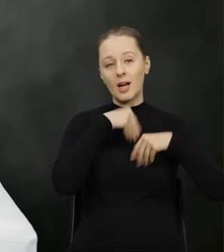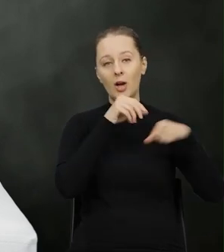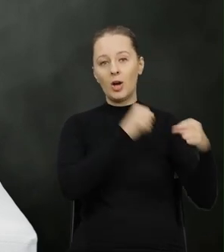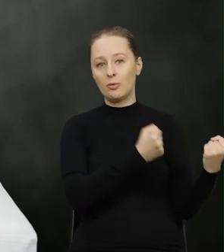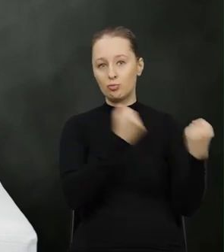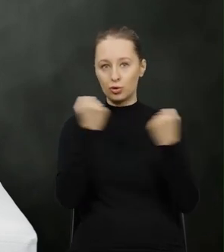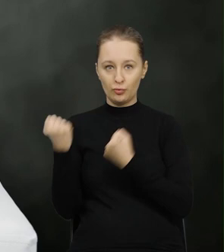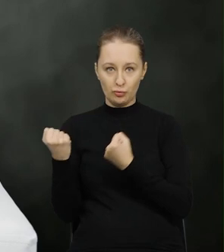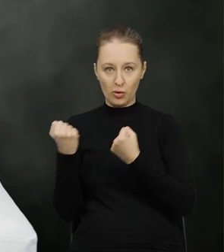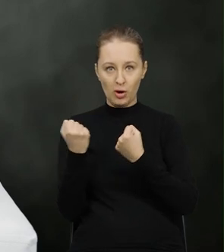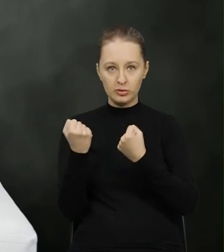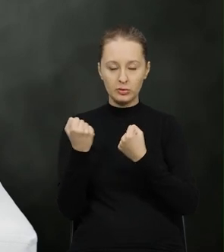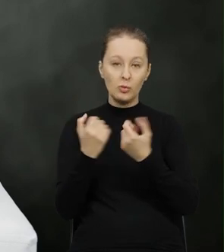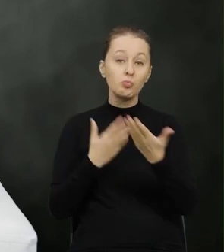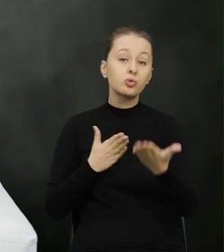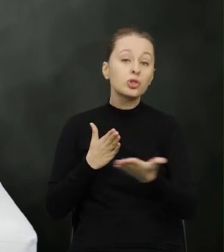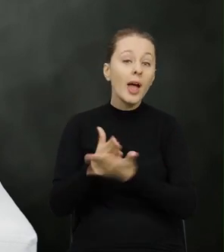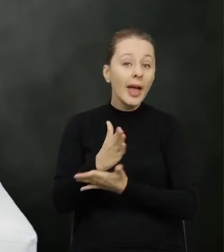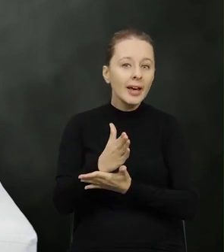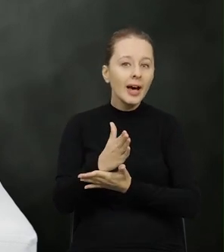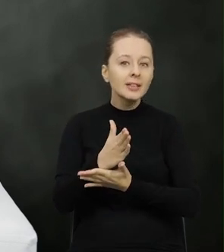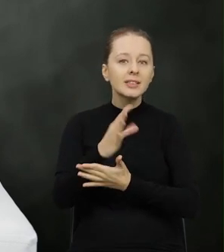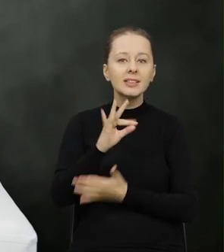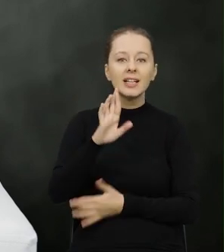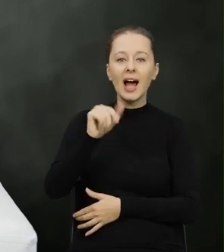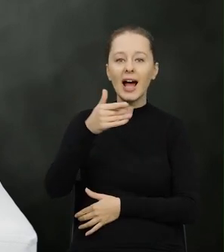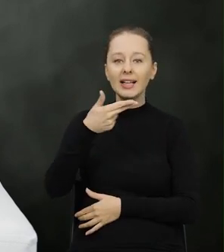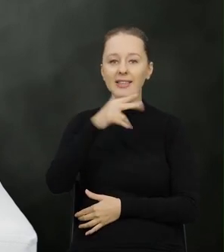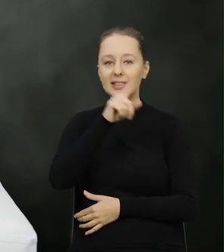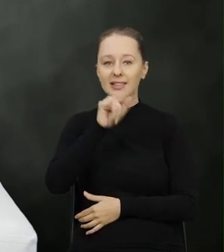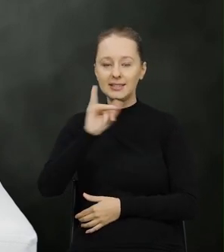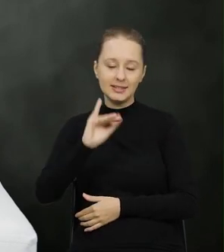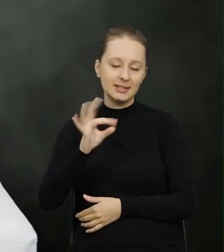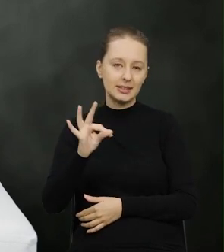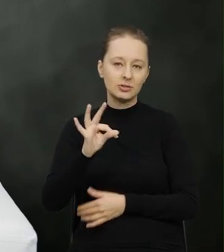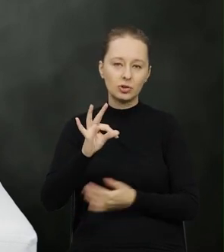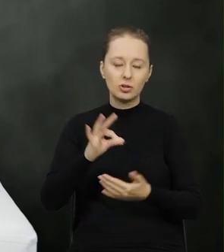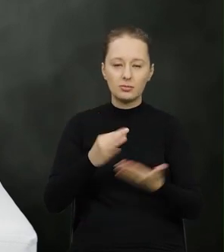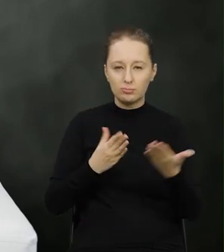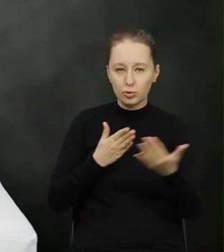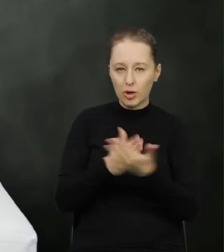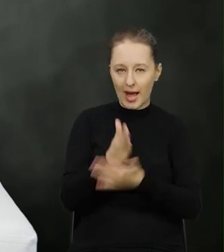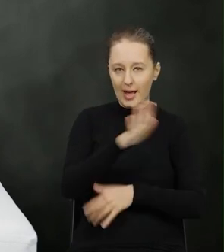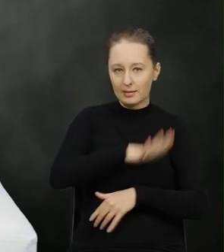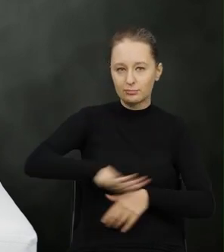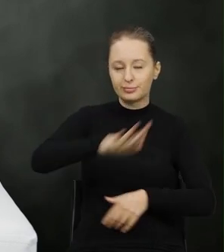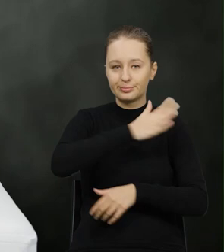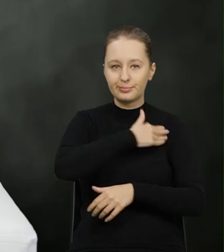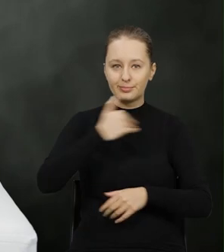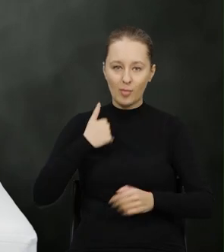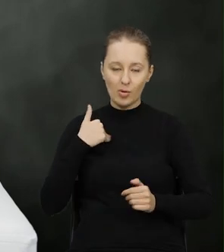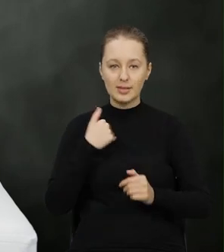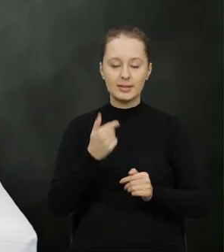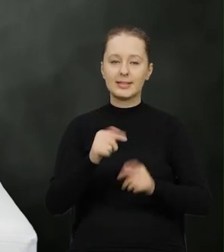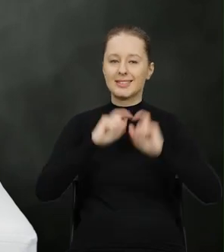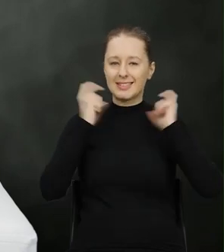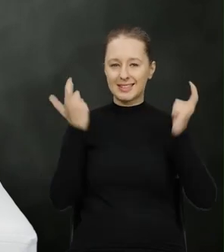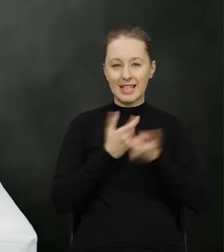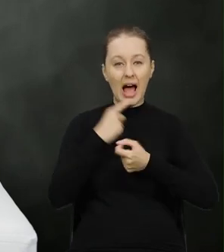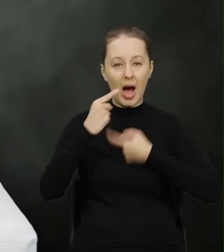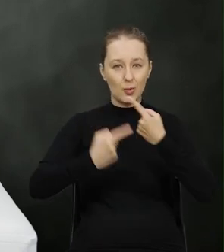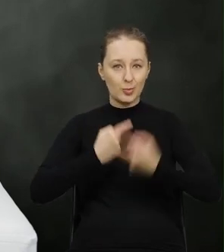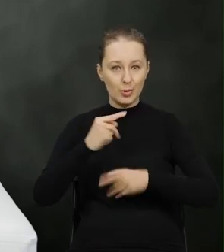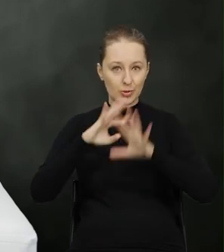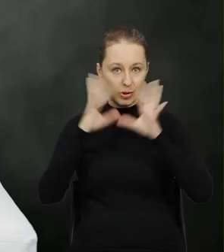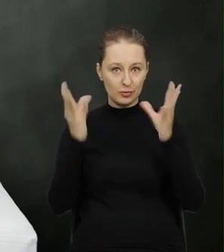tranzytowego to tutaj jakby cały proces,